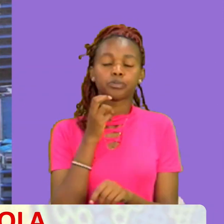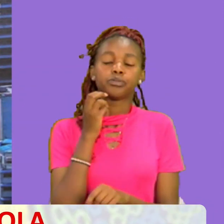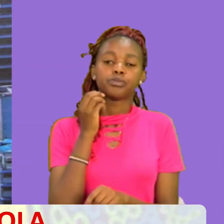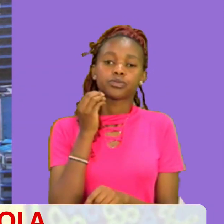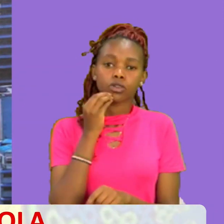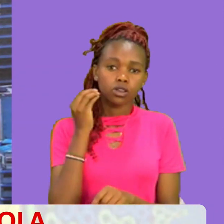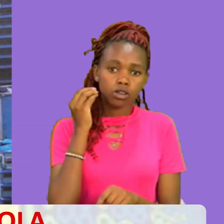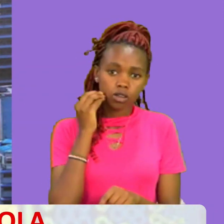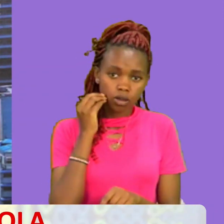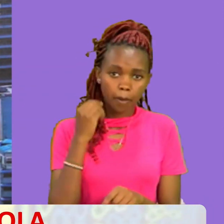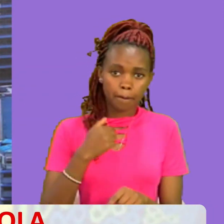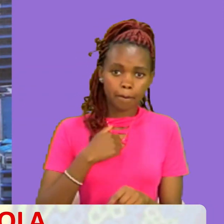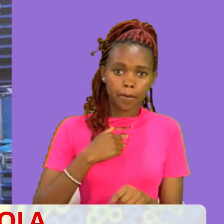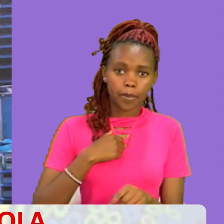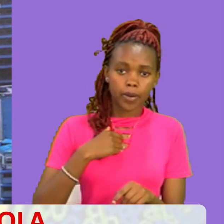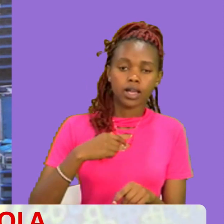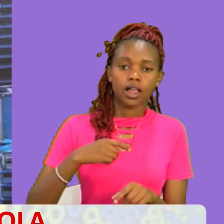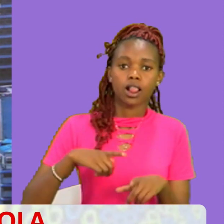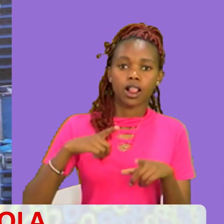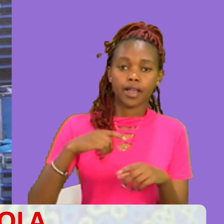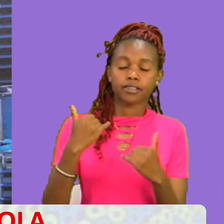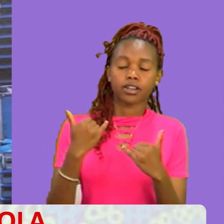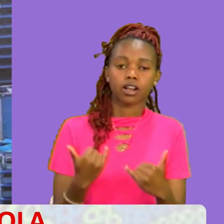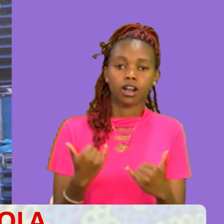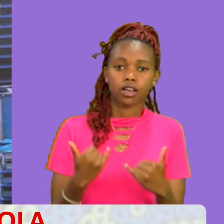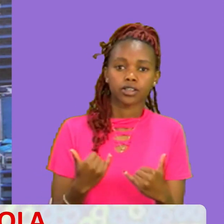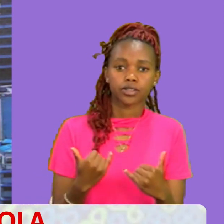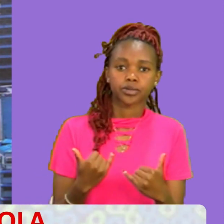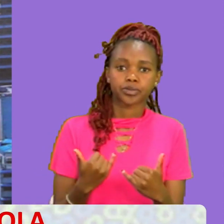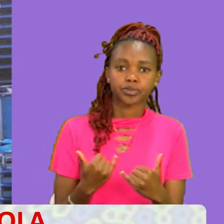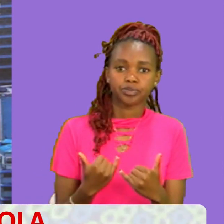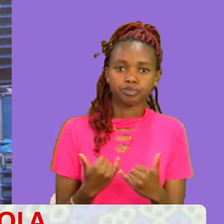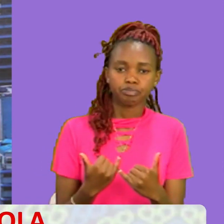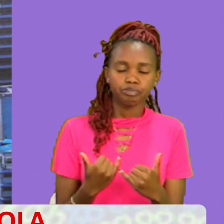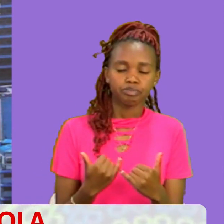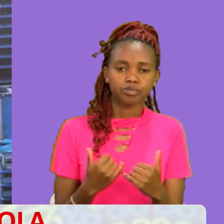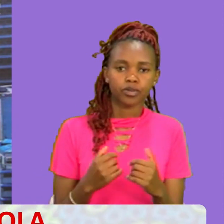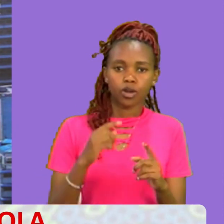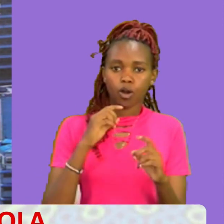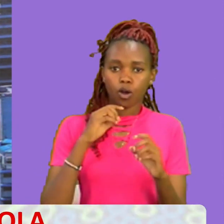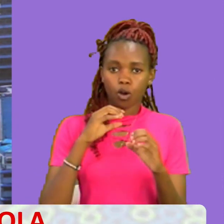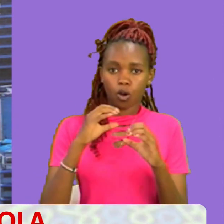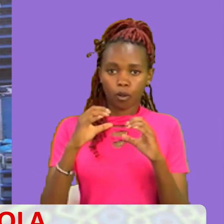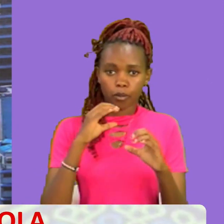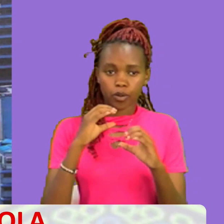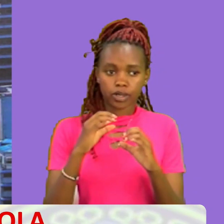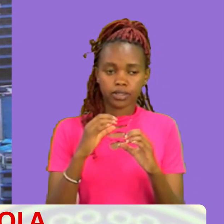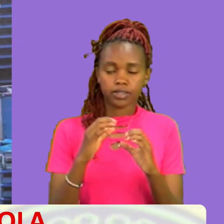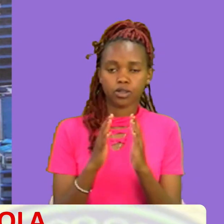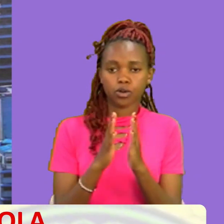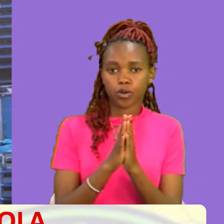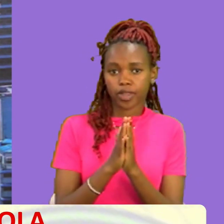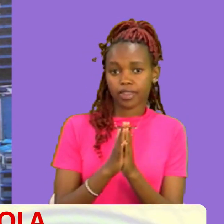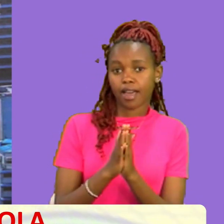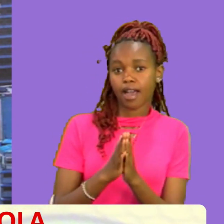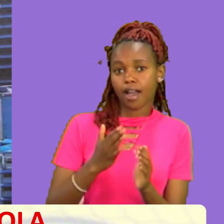Manipata nikiwa live saizi Nime kupatia tu fursa Ya kwamba unaweza Ukazungumuza nasi Kupitia namba izu Ambazo ziko hapo